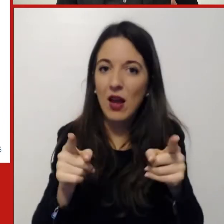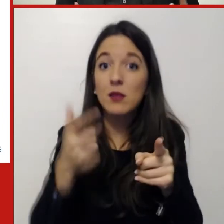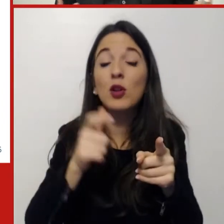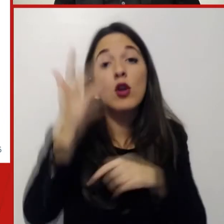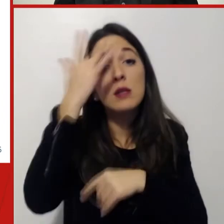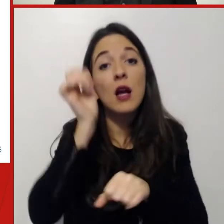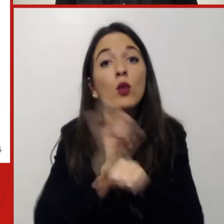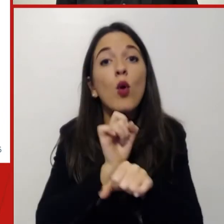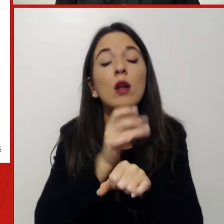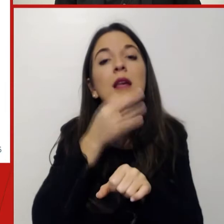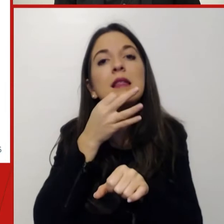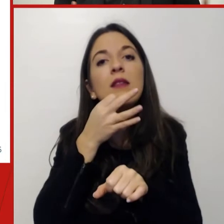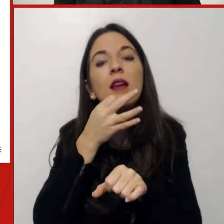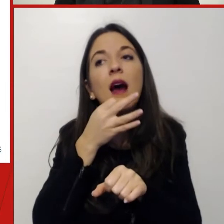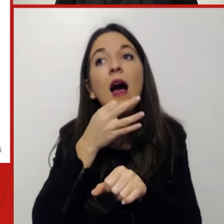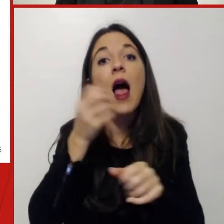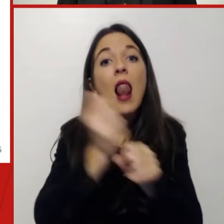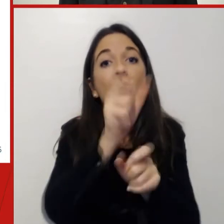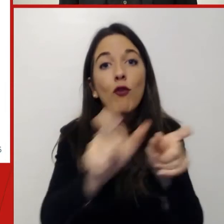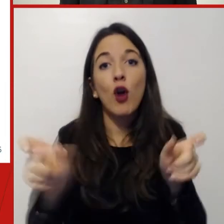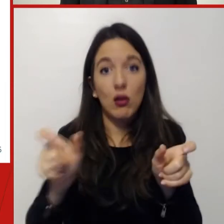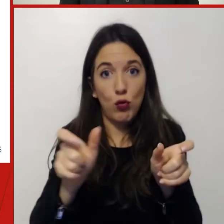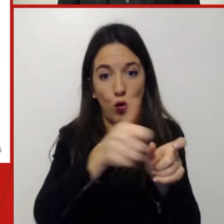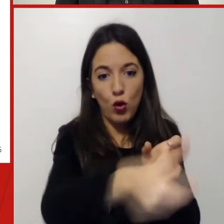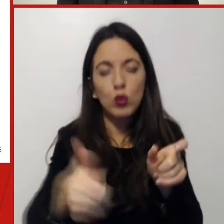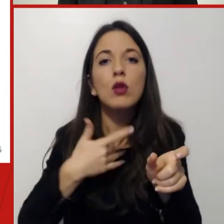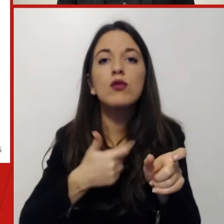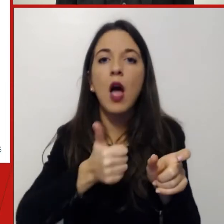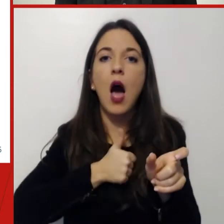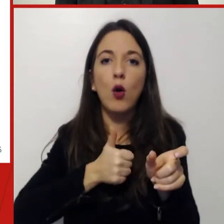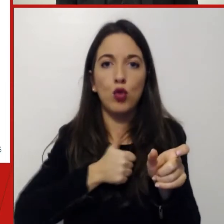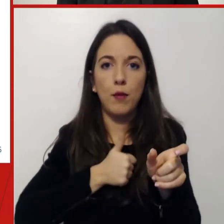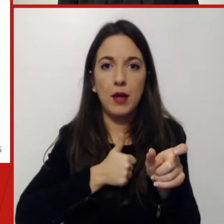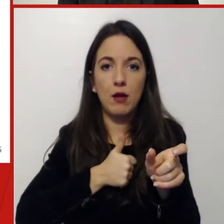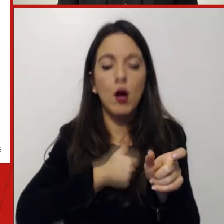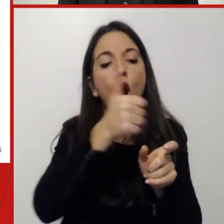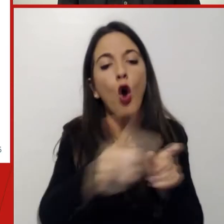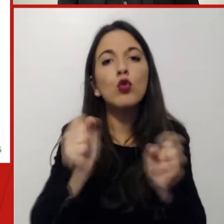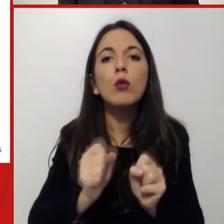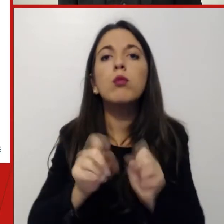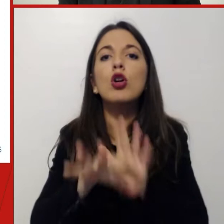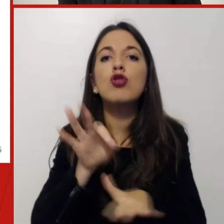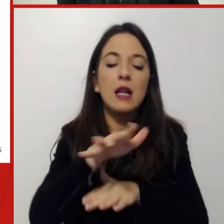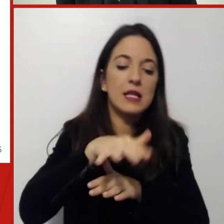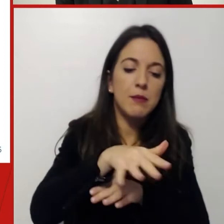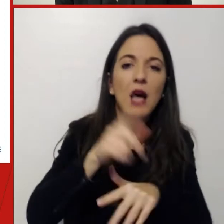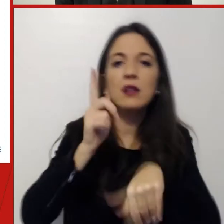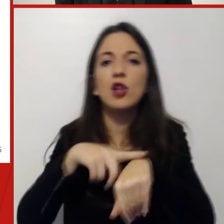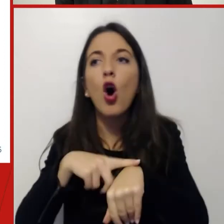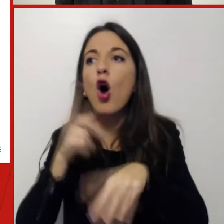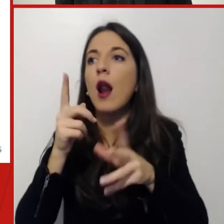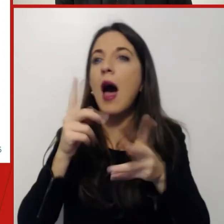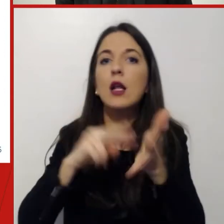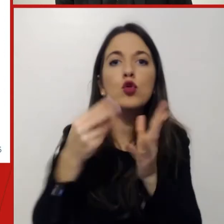dare ai lavoratori maggiore autonomia nella scelta degli spazi, degli orari, degli